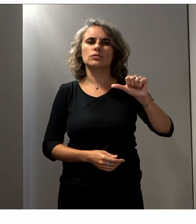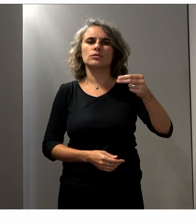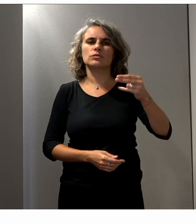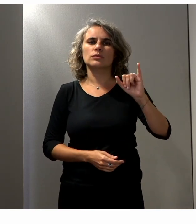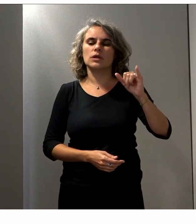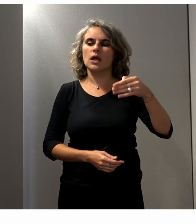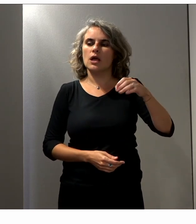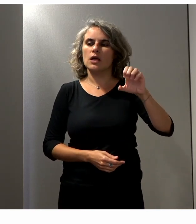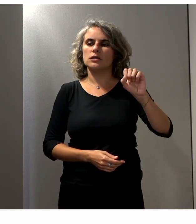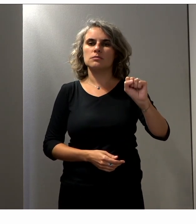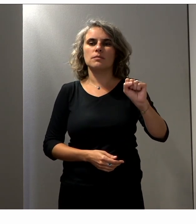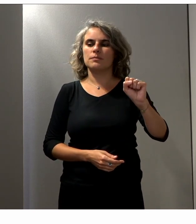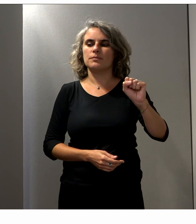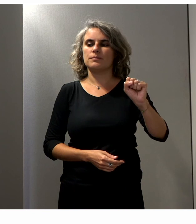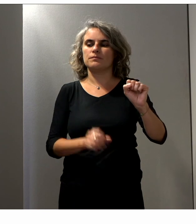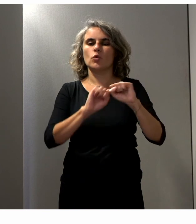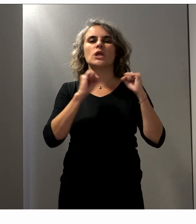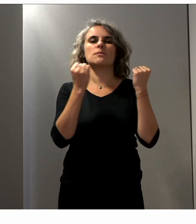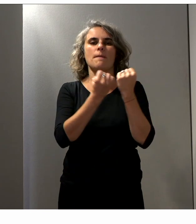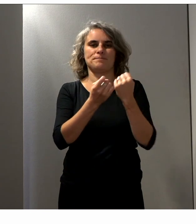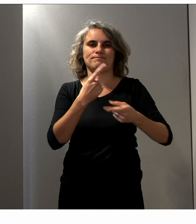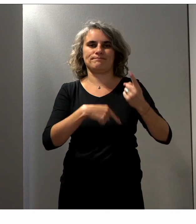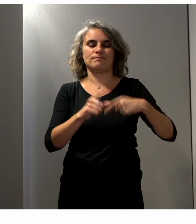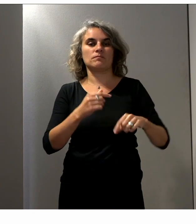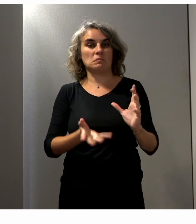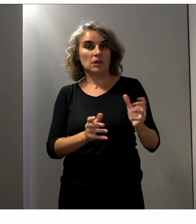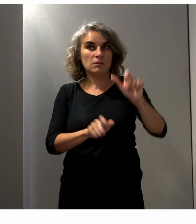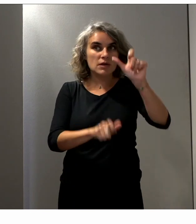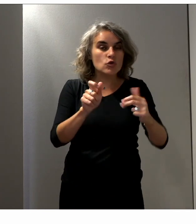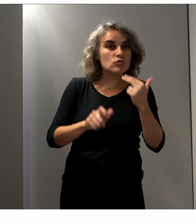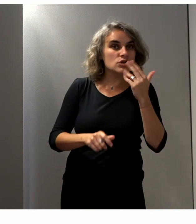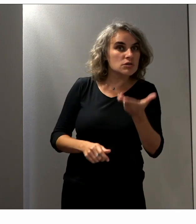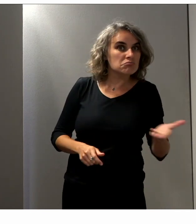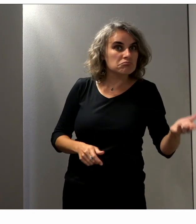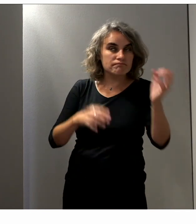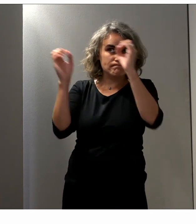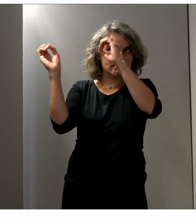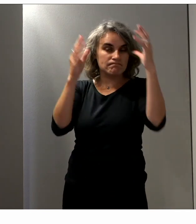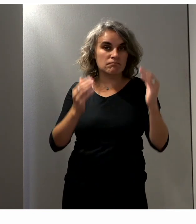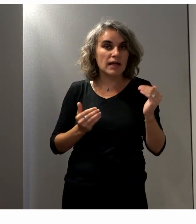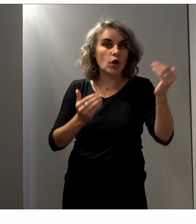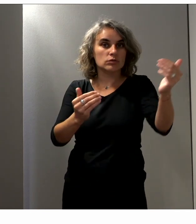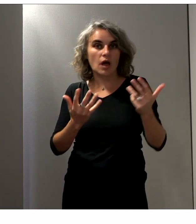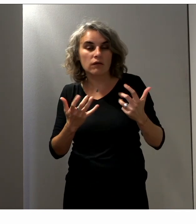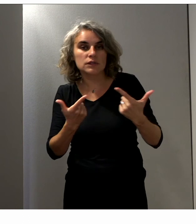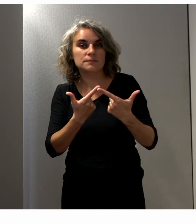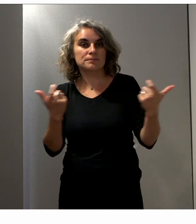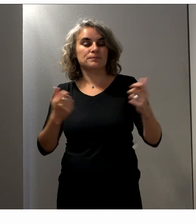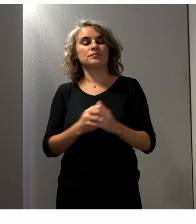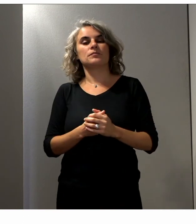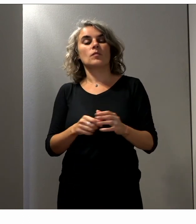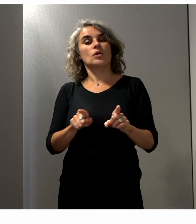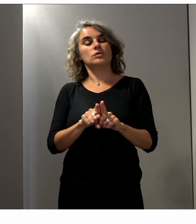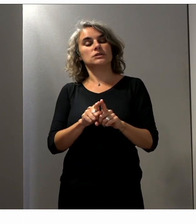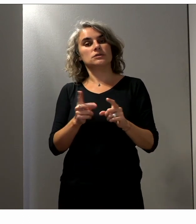de revenir à la fois sur les attentes des usagers, ce qui a déjà été évoqué dans l'intervention précédente, et peut-être en